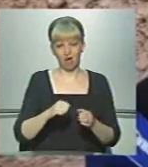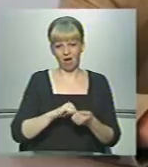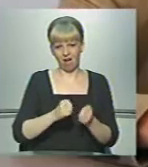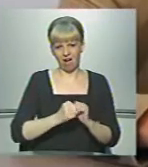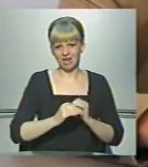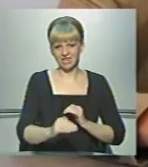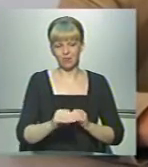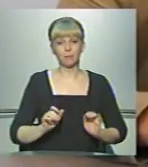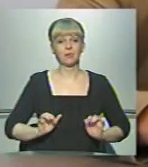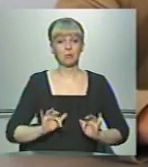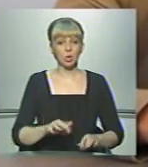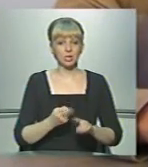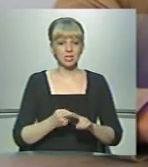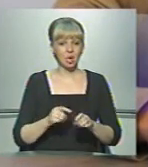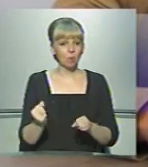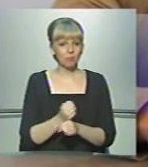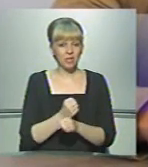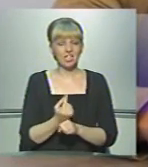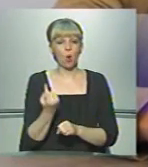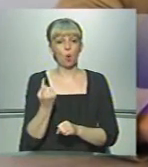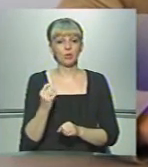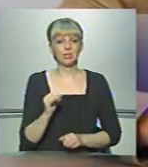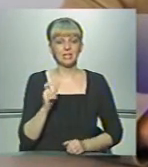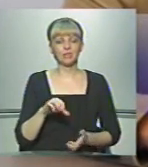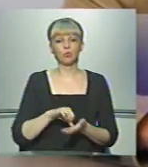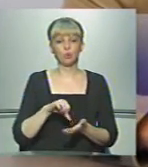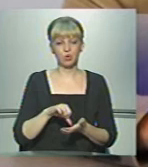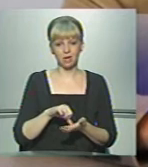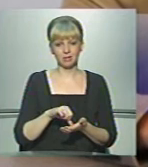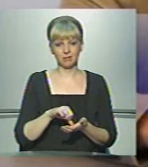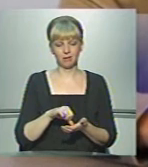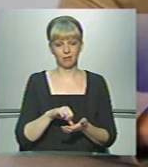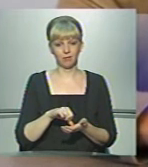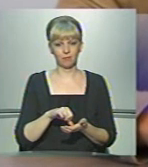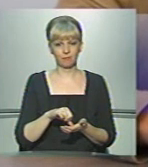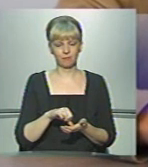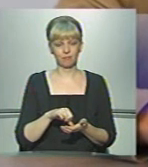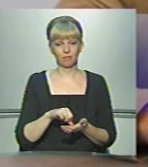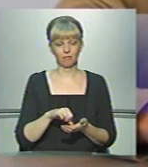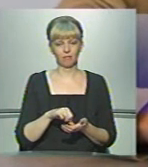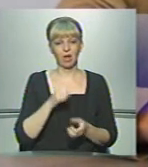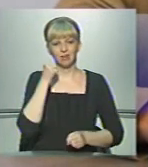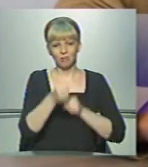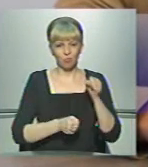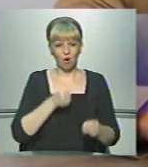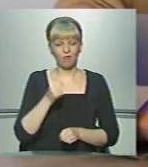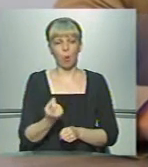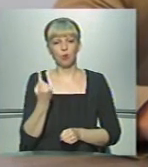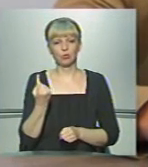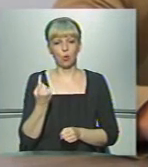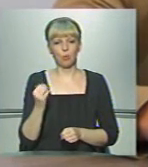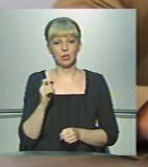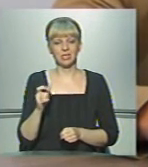бетону». «В процесі цієї бійки один із учасників наносив удари одному,